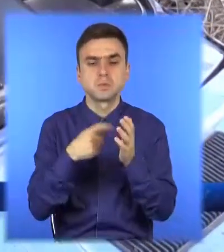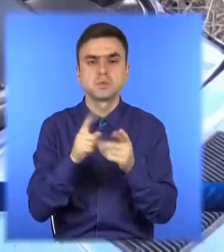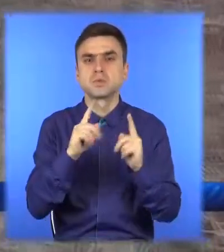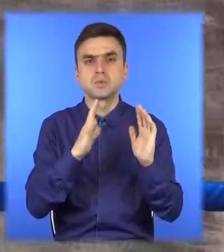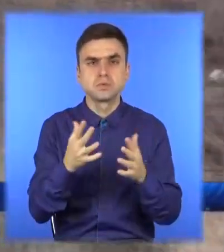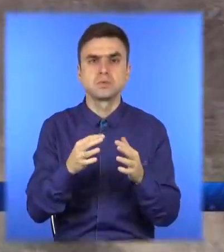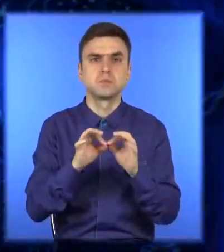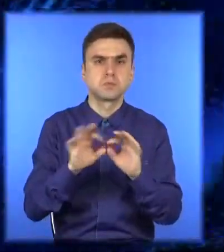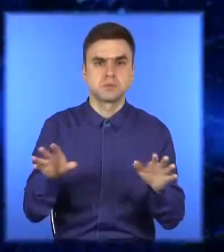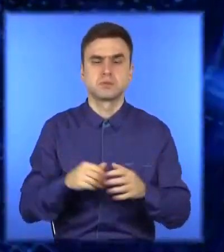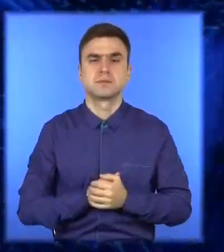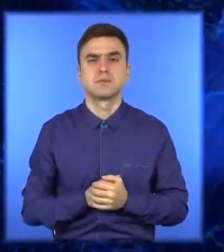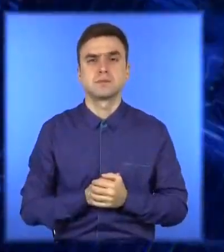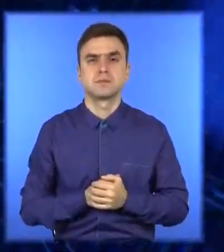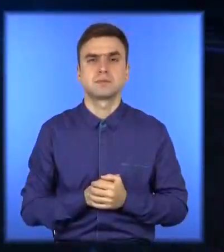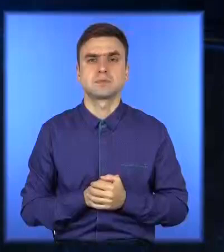правоохоронці.